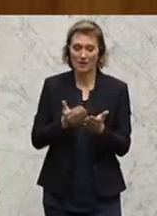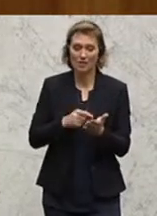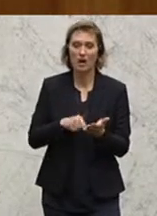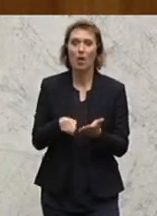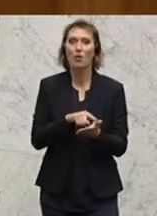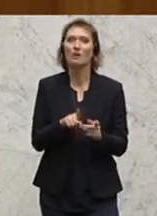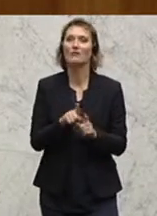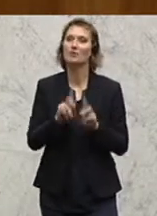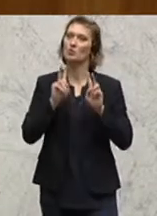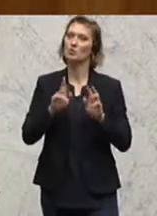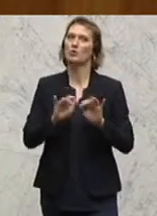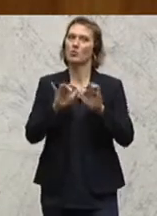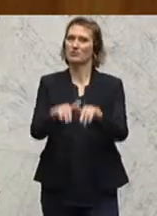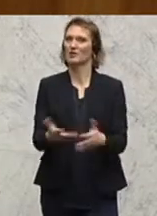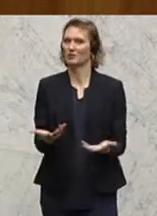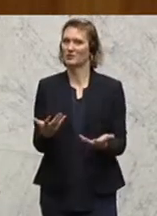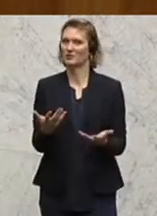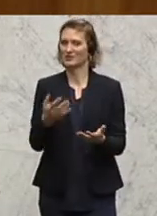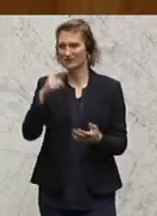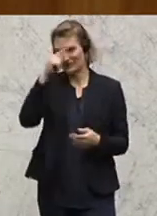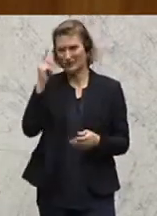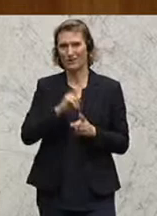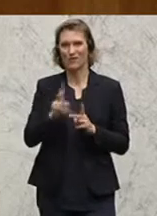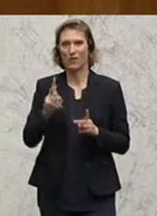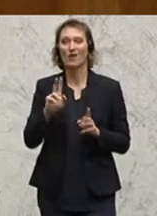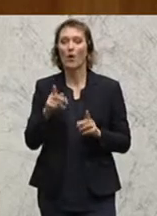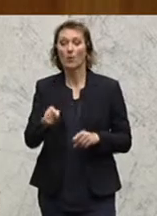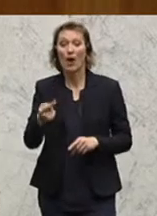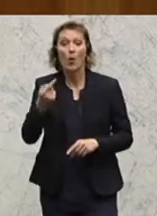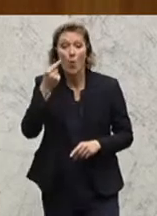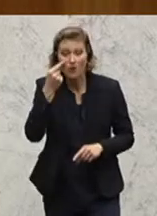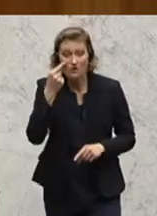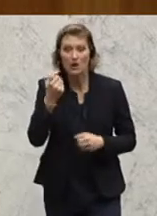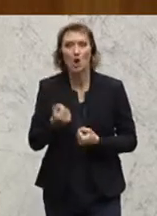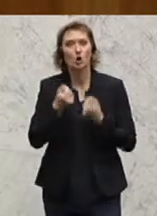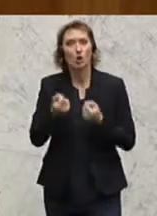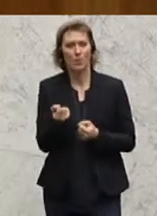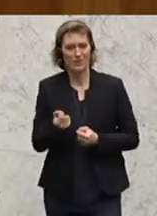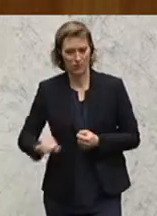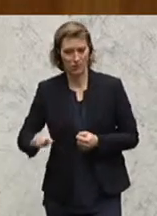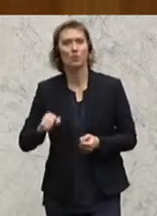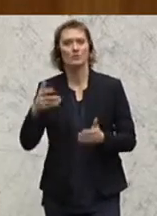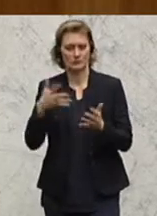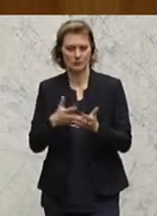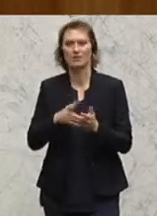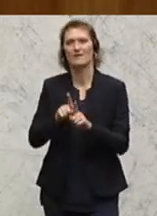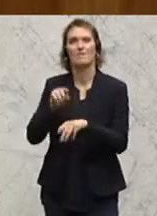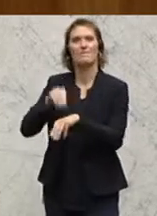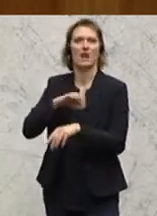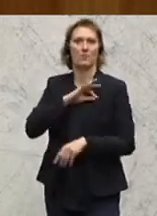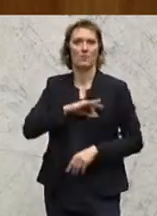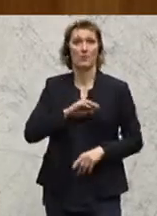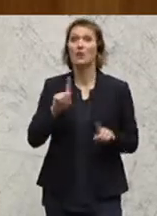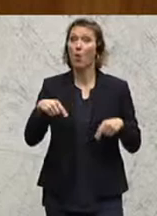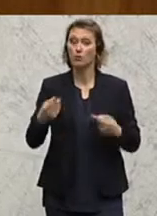effizient orientiert angesetzt werden, dass es eben nur bei offensichtlichen und groben Verstößen zu diesen Meldepflichten kommt